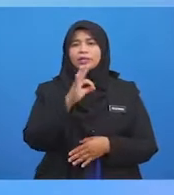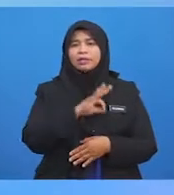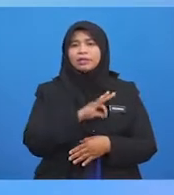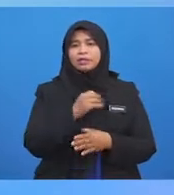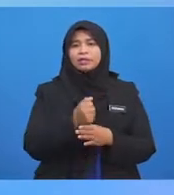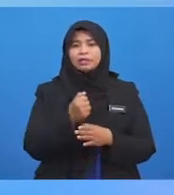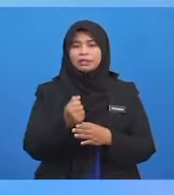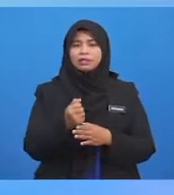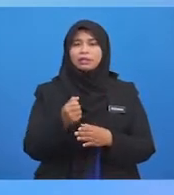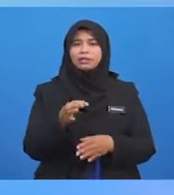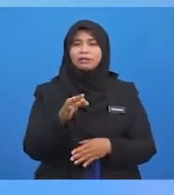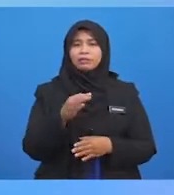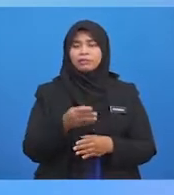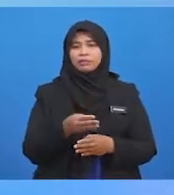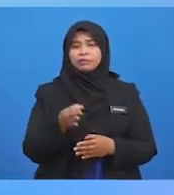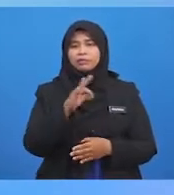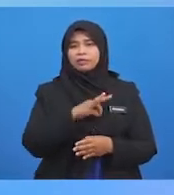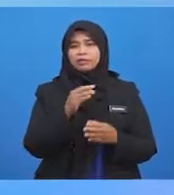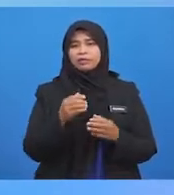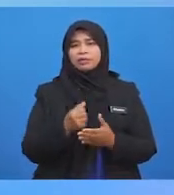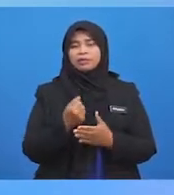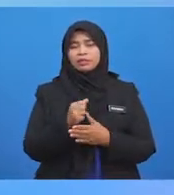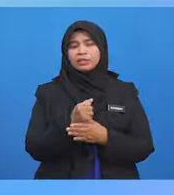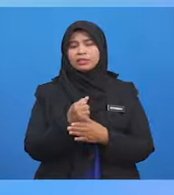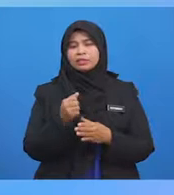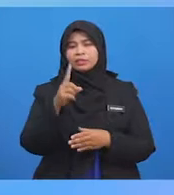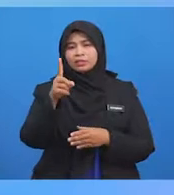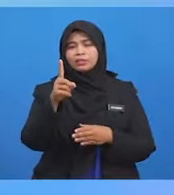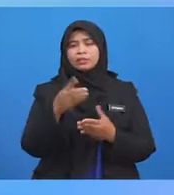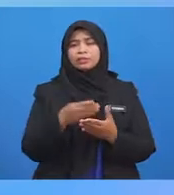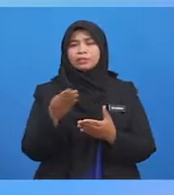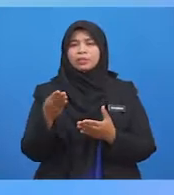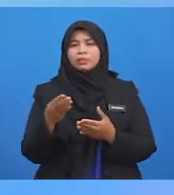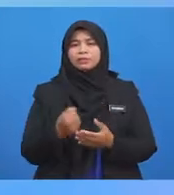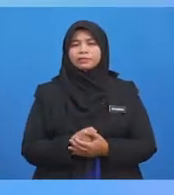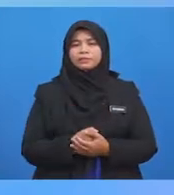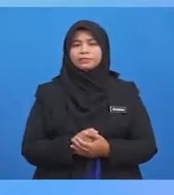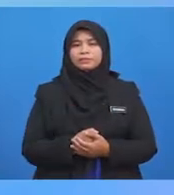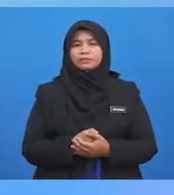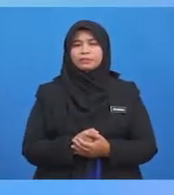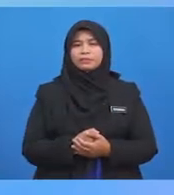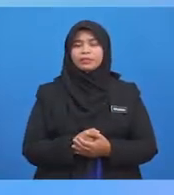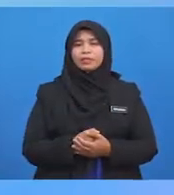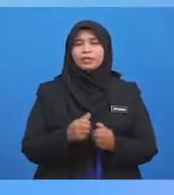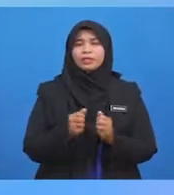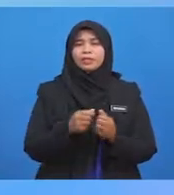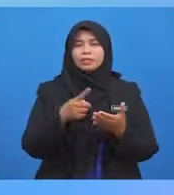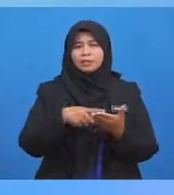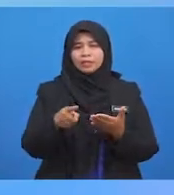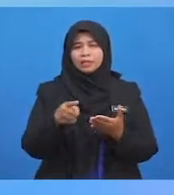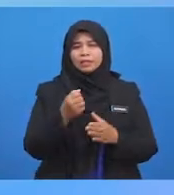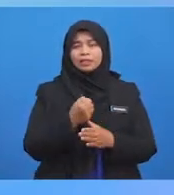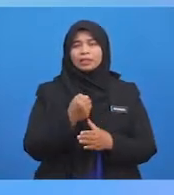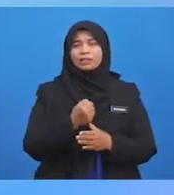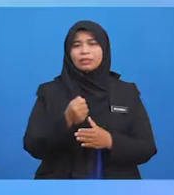Daripada sesuatu barang Atau Tenaga kerja Dengan bayaran Atau